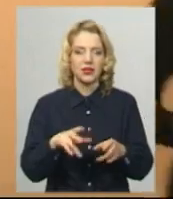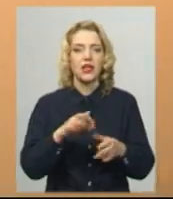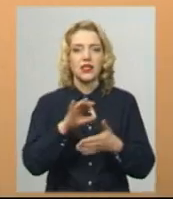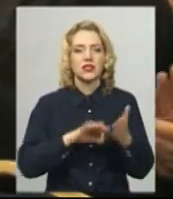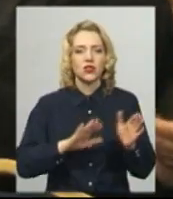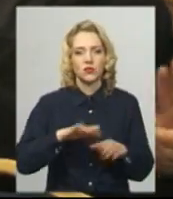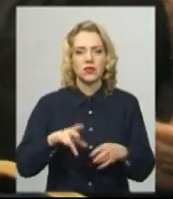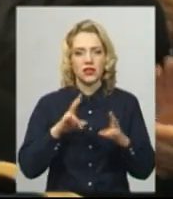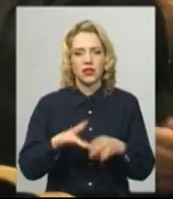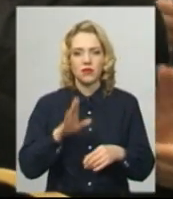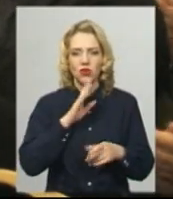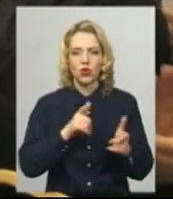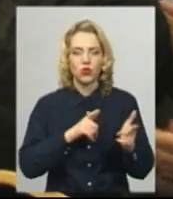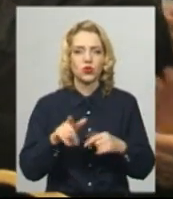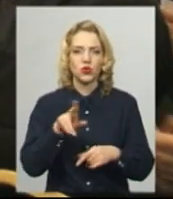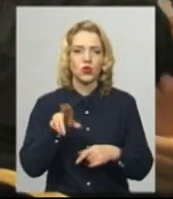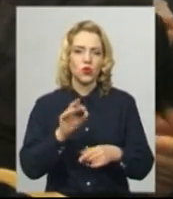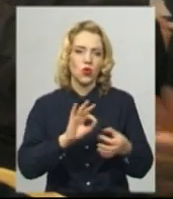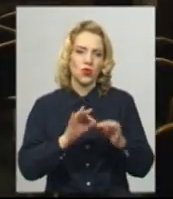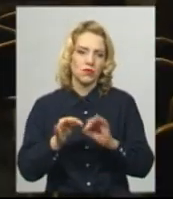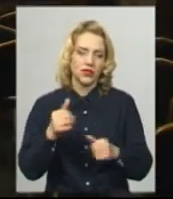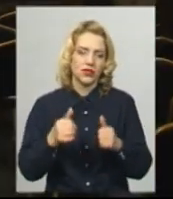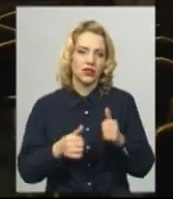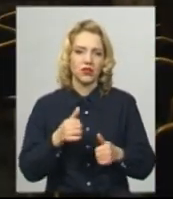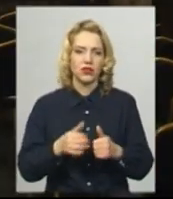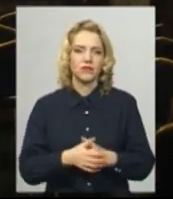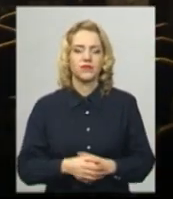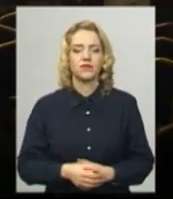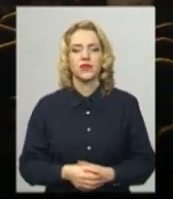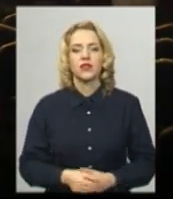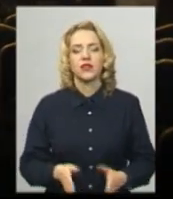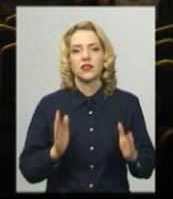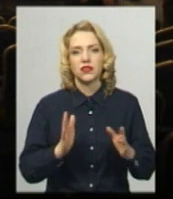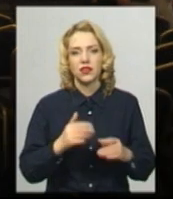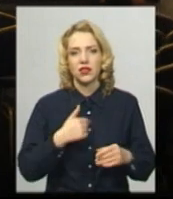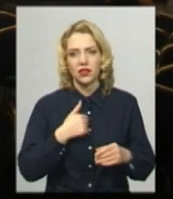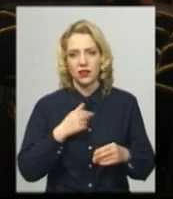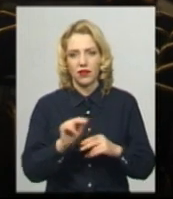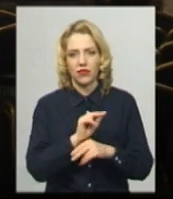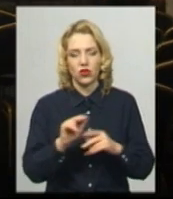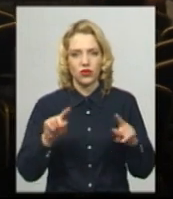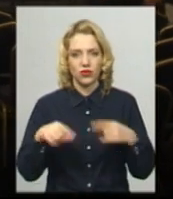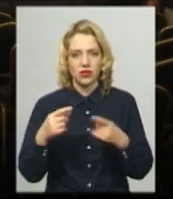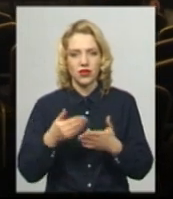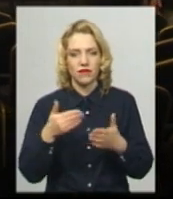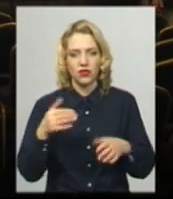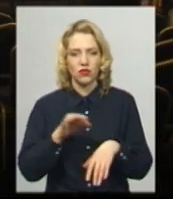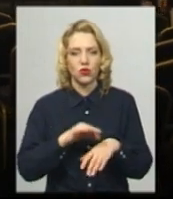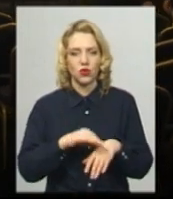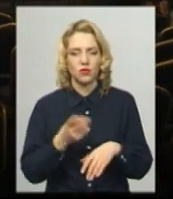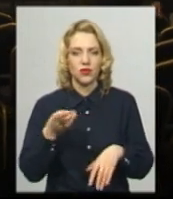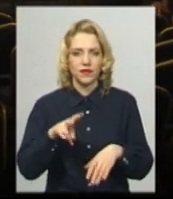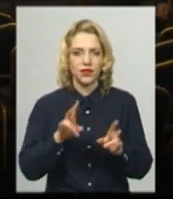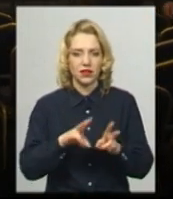почала підготовку до Олімпійських ігор, переконує Марія Боруця. Я тільки відновилася від хвороби, від травми,